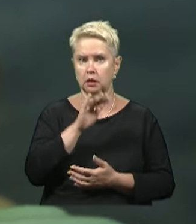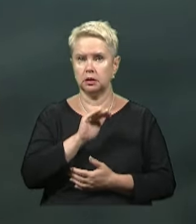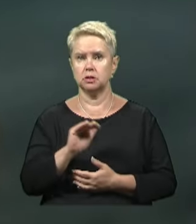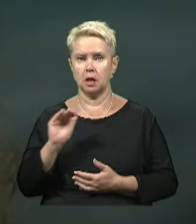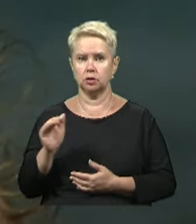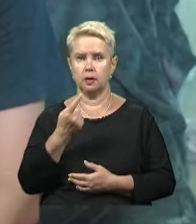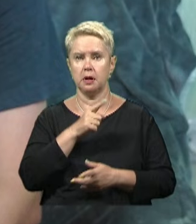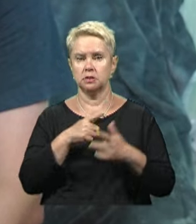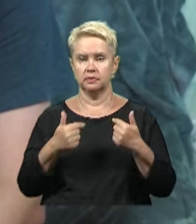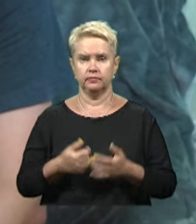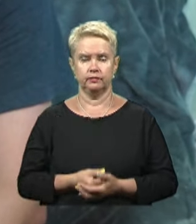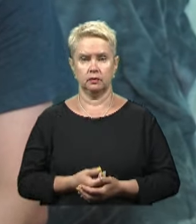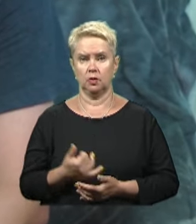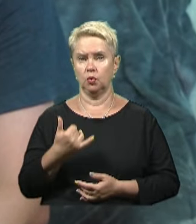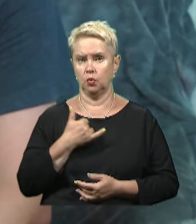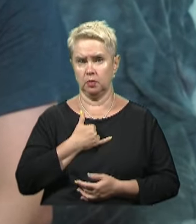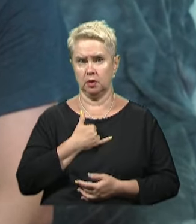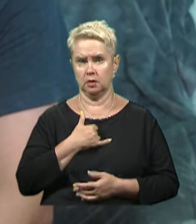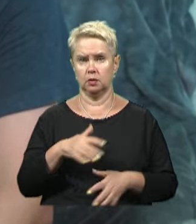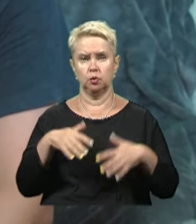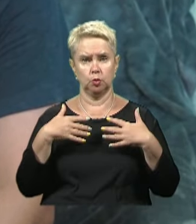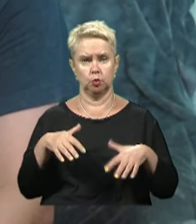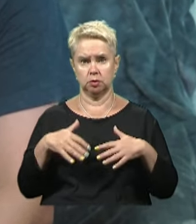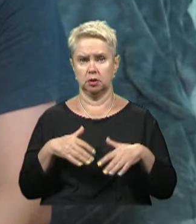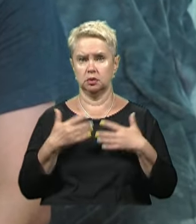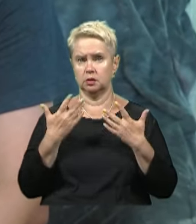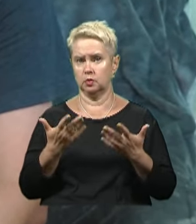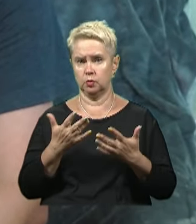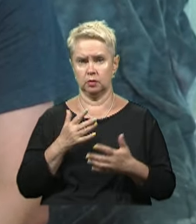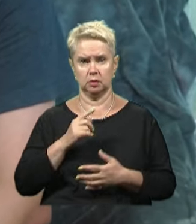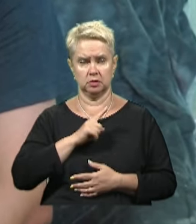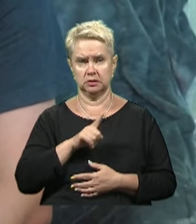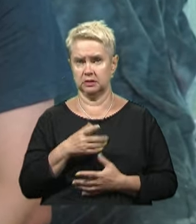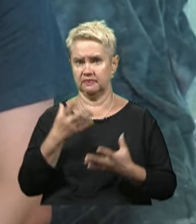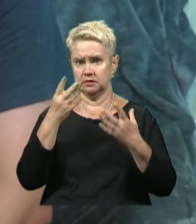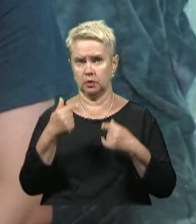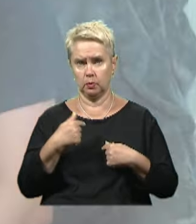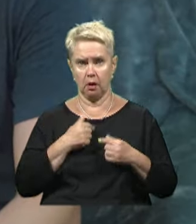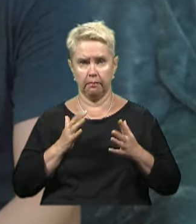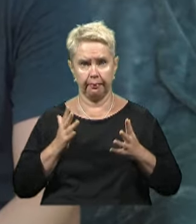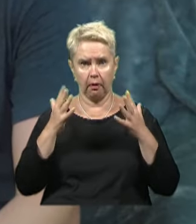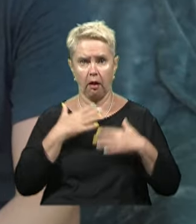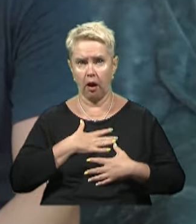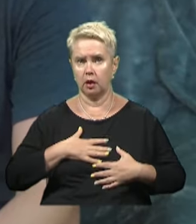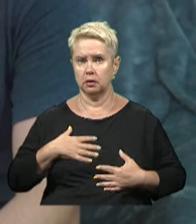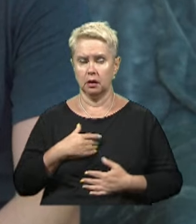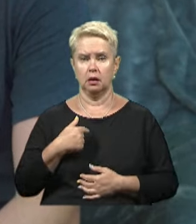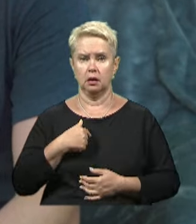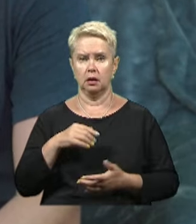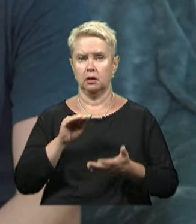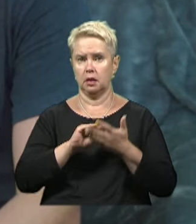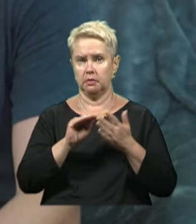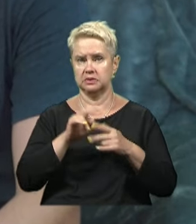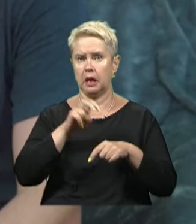дитячий медзаклад. У мене трусились руки дуже сильно. Цілий день у мене паніка. Написала